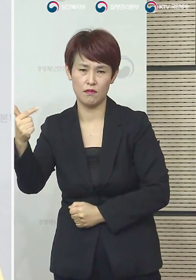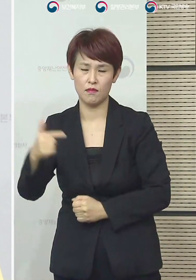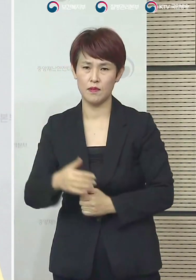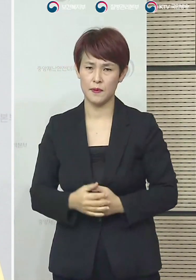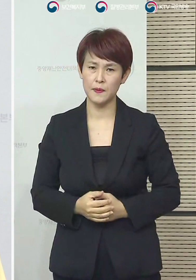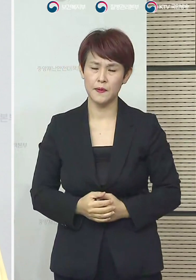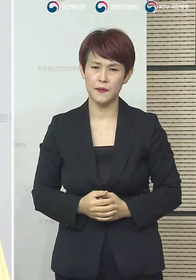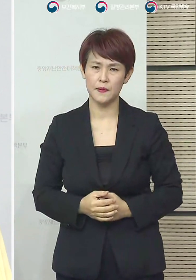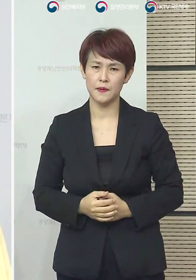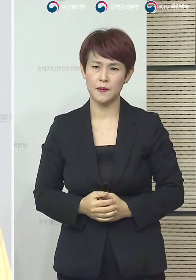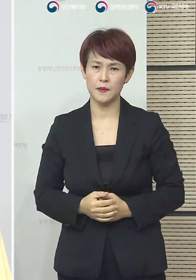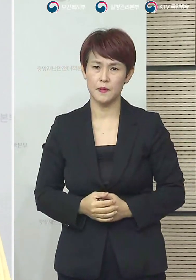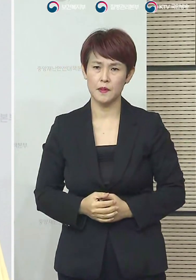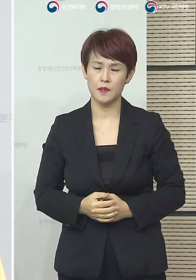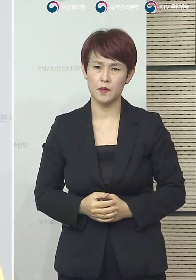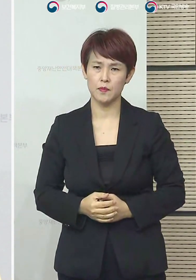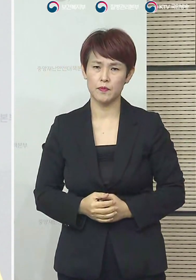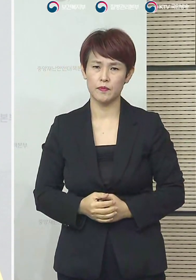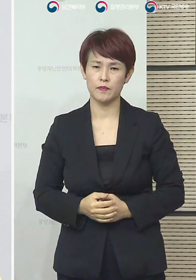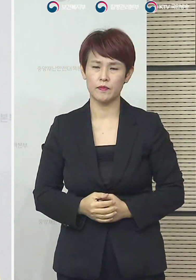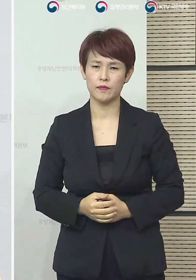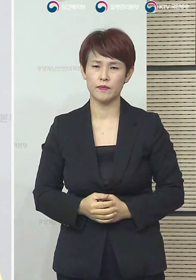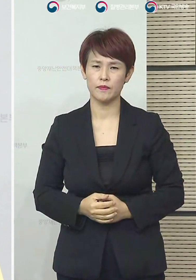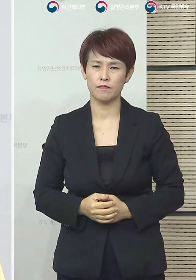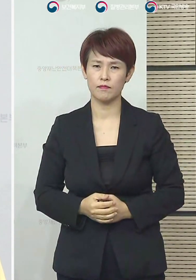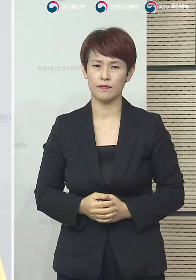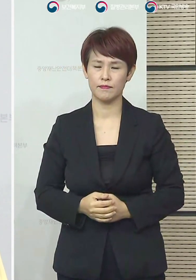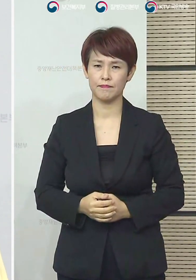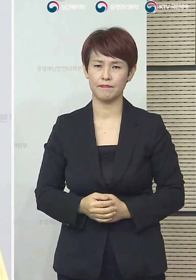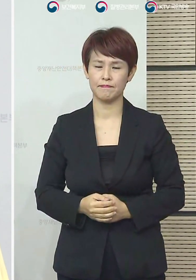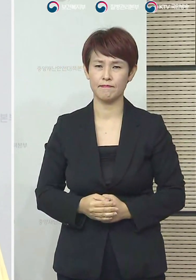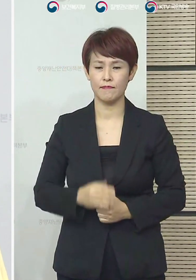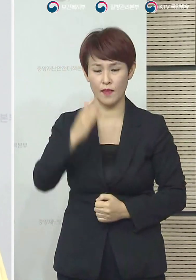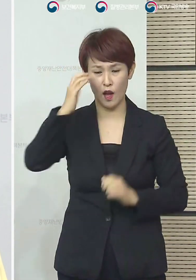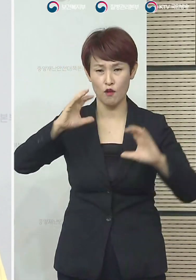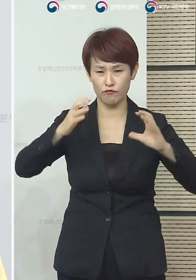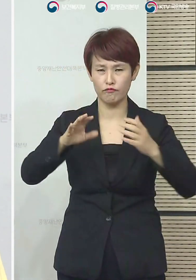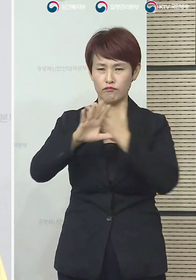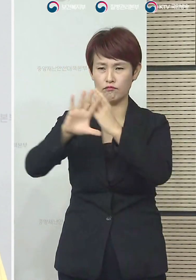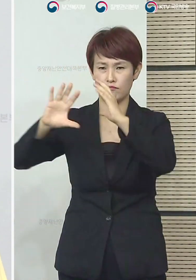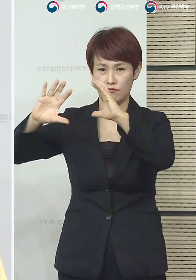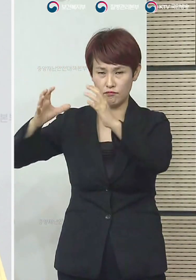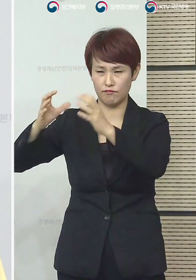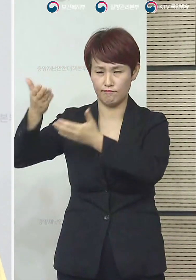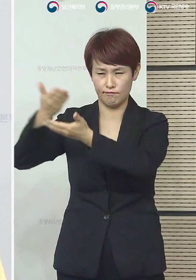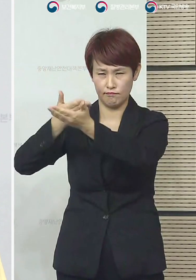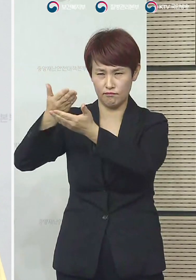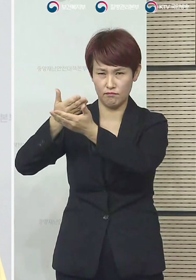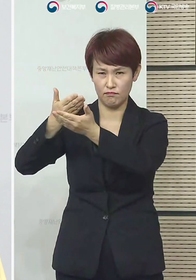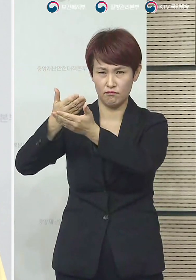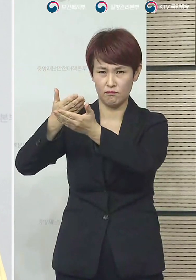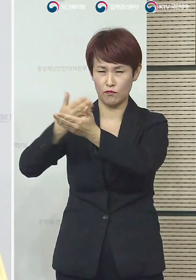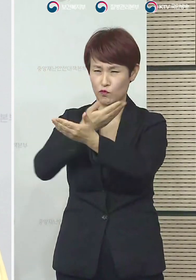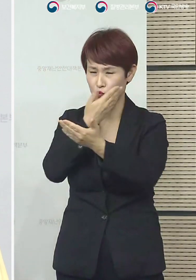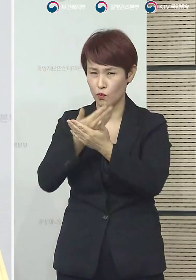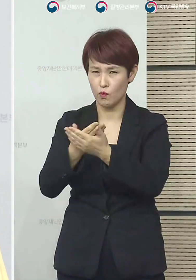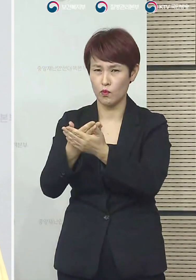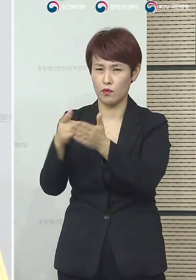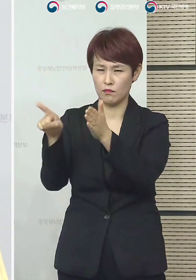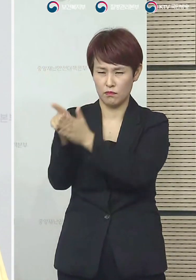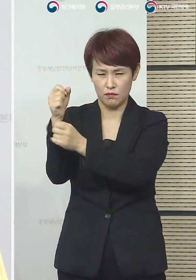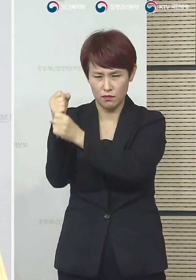있는 나라 중에서는 가장 높은 나라 중에 꼽힐 만큼 높은 나라입니다. 이러한 상황 하에서